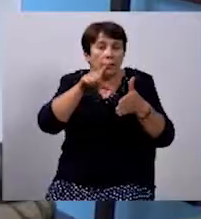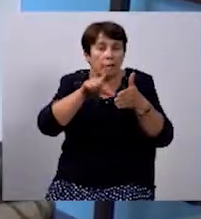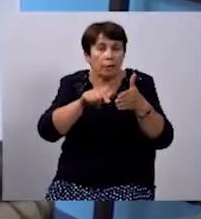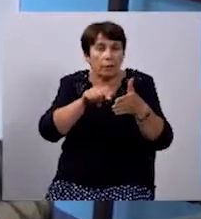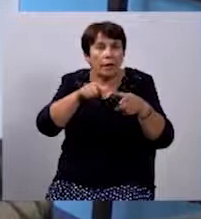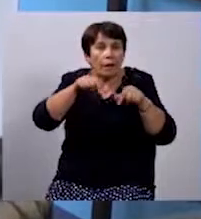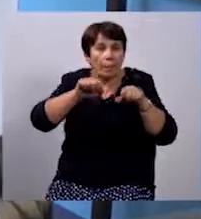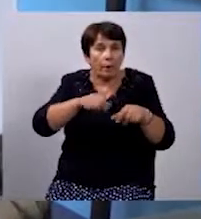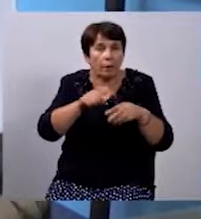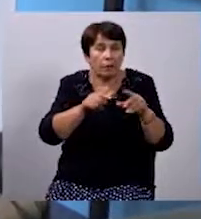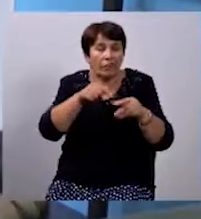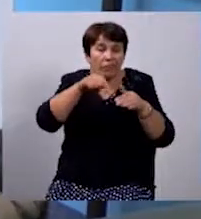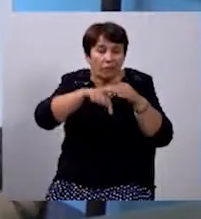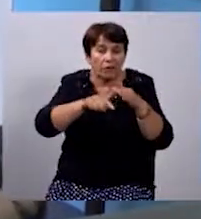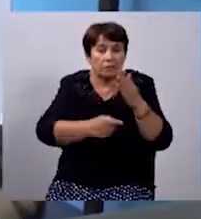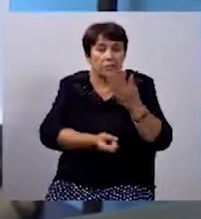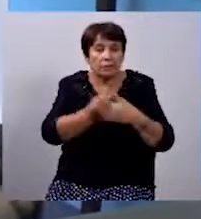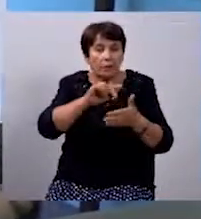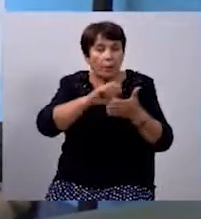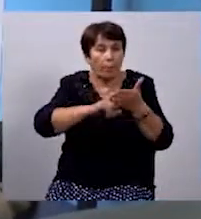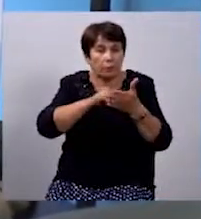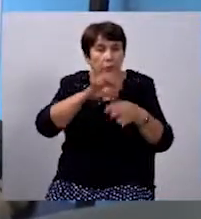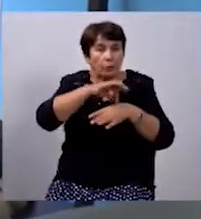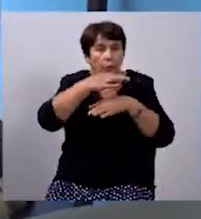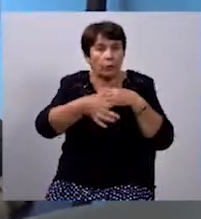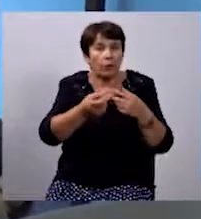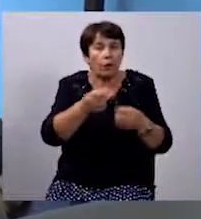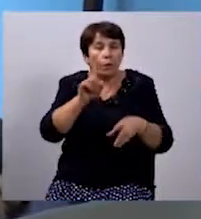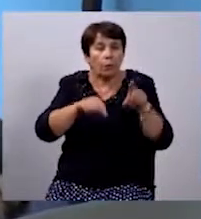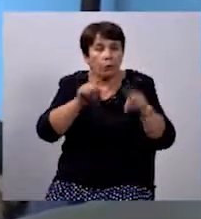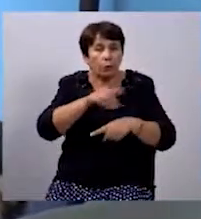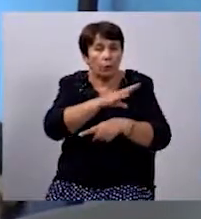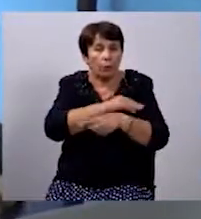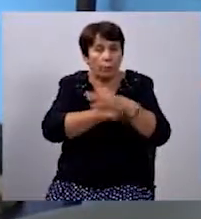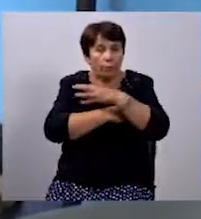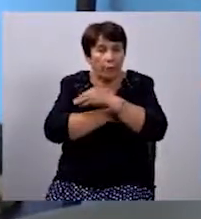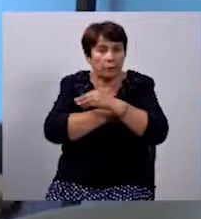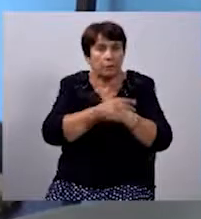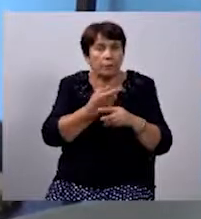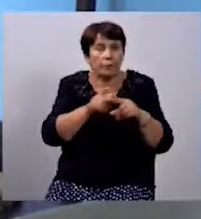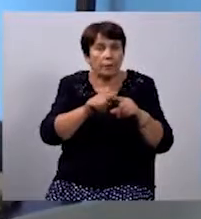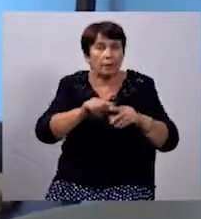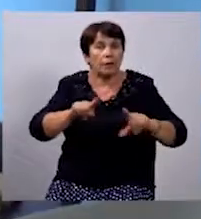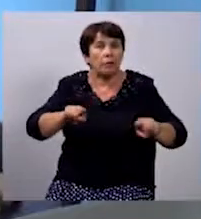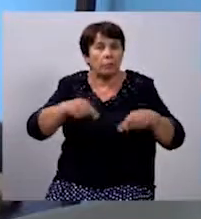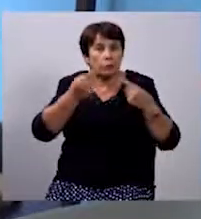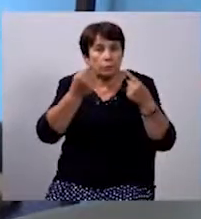діагностиці визначити причину болі будь-якого м'яза. Цей м'яс нормативнічний. Я йому створив